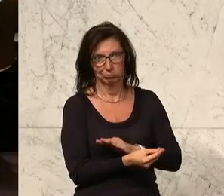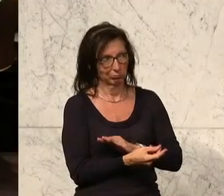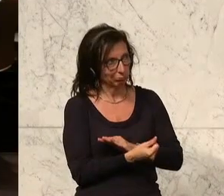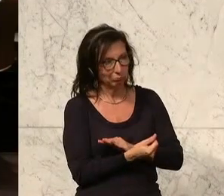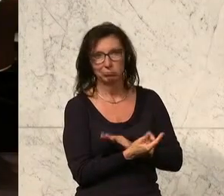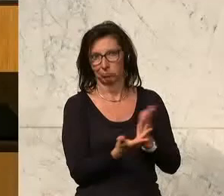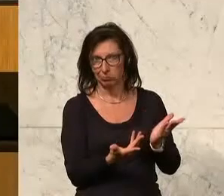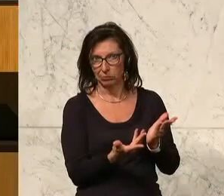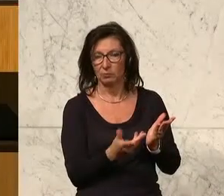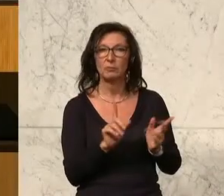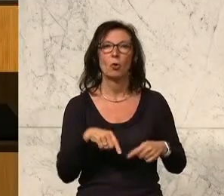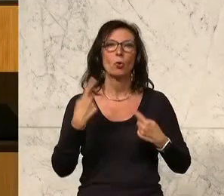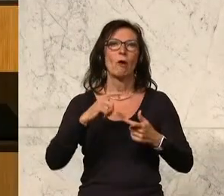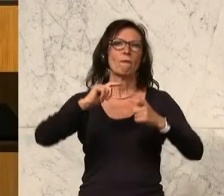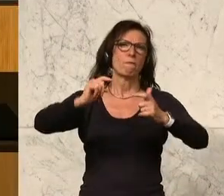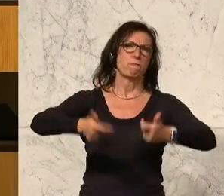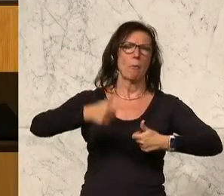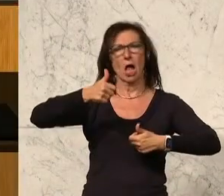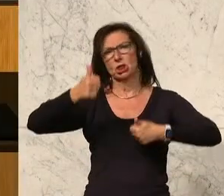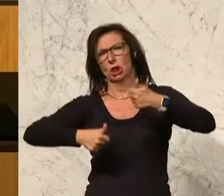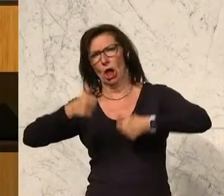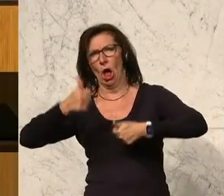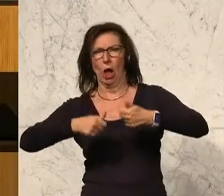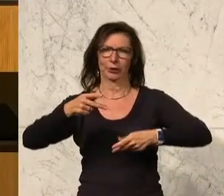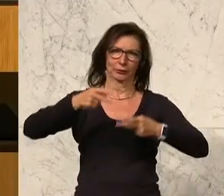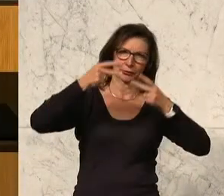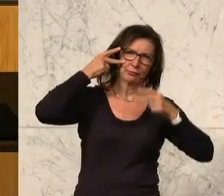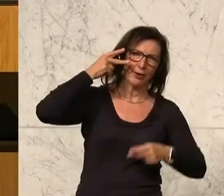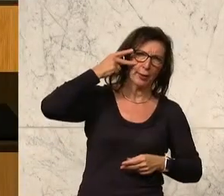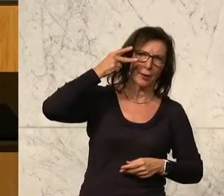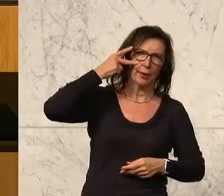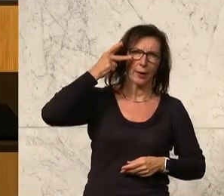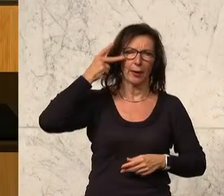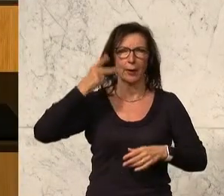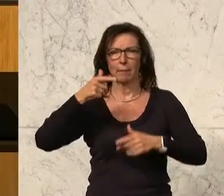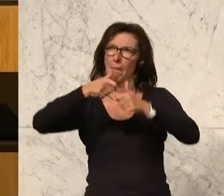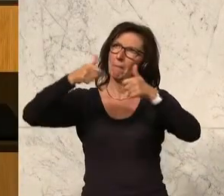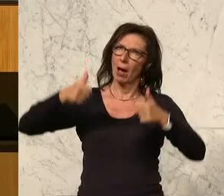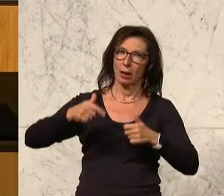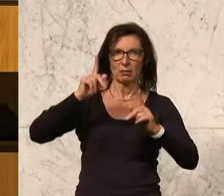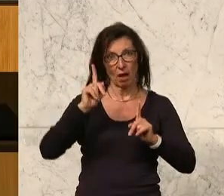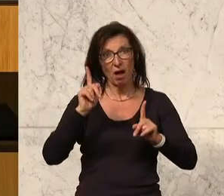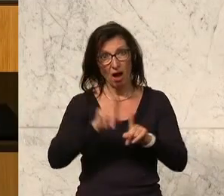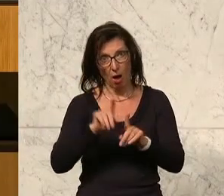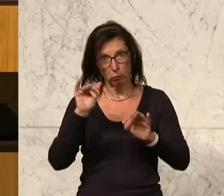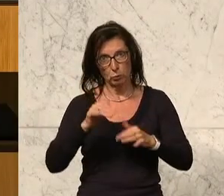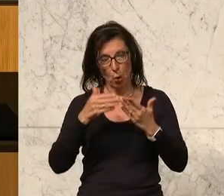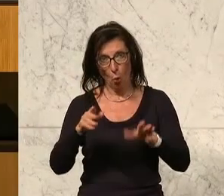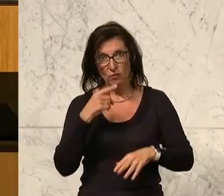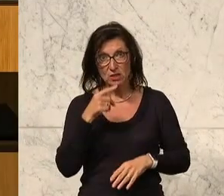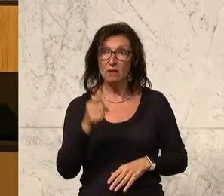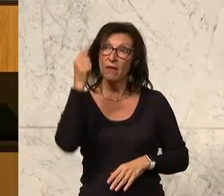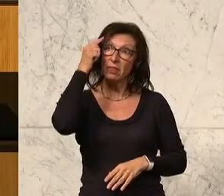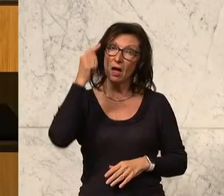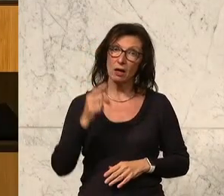man sich dann dort bei Formel-1-Rennen samt VIP-Paket. All das darf man nicht außer Acht lassen, wenn man sich überlegt, warum